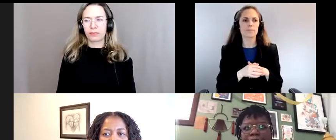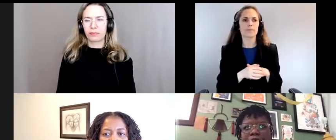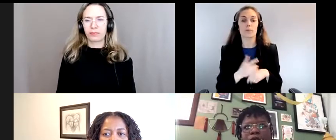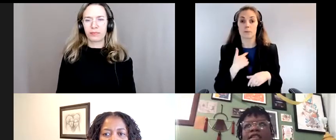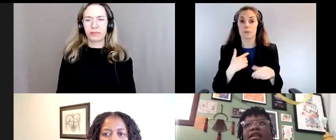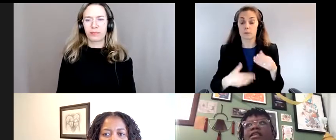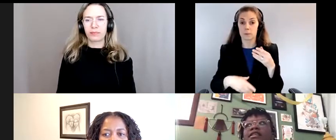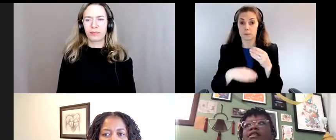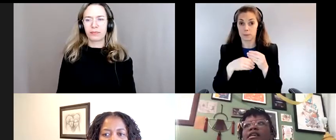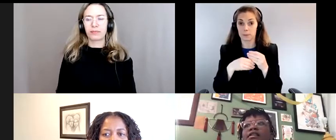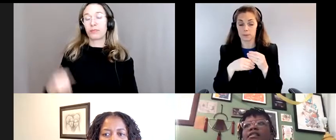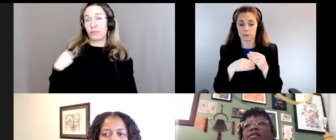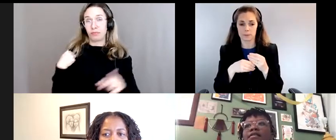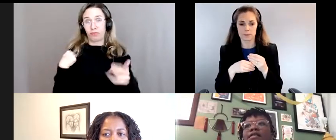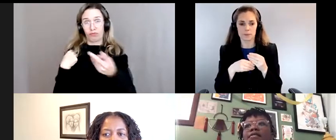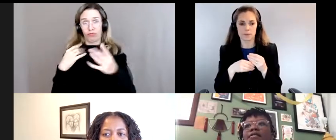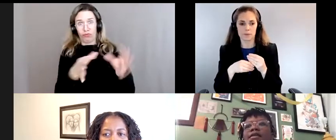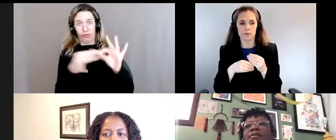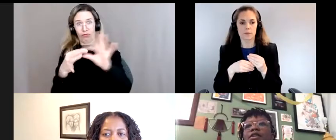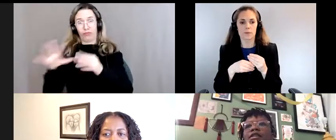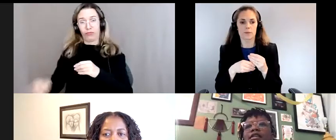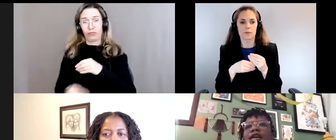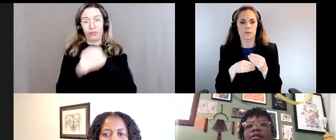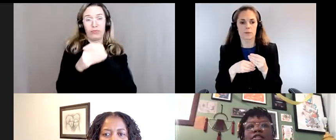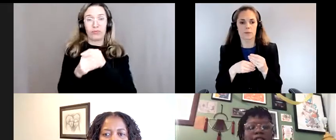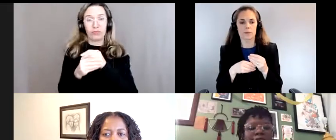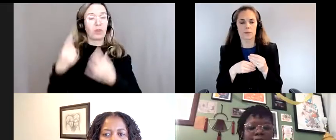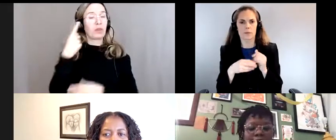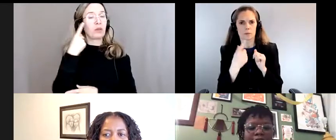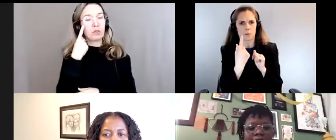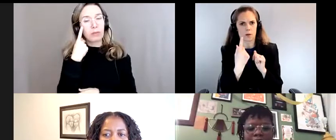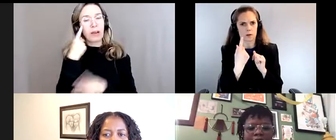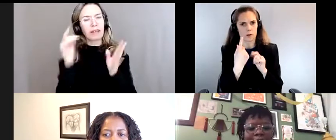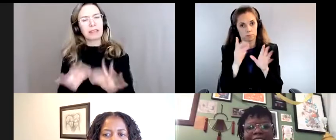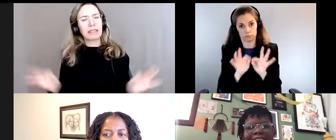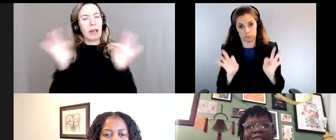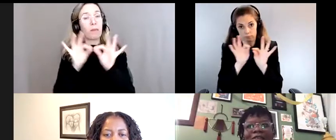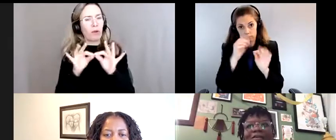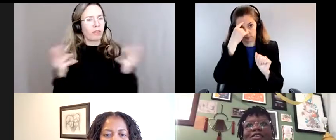vous avez déjà mentionné, une des choses qui, je pense, est très importante,